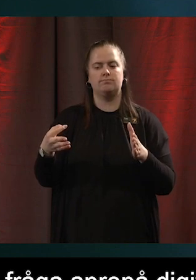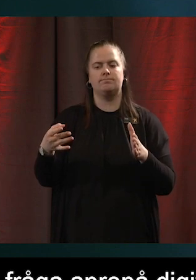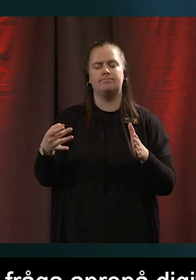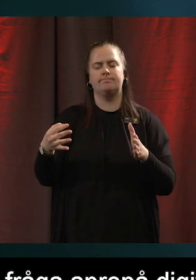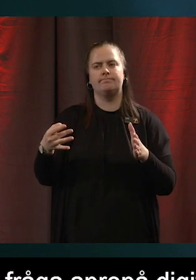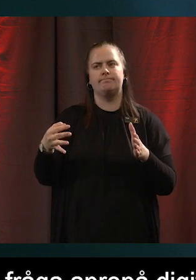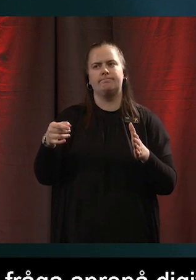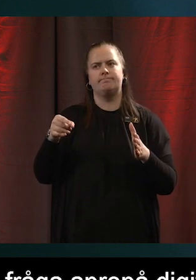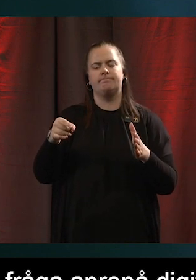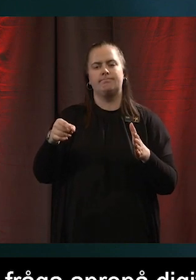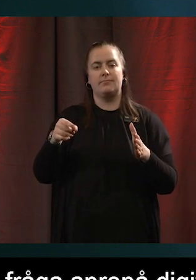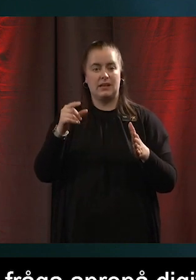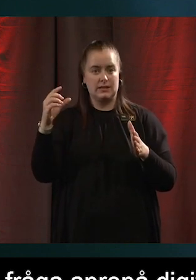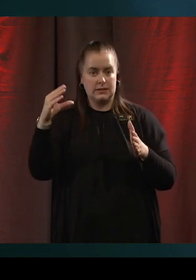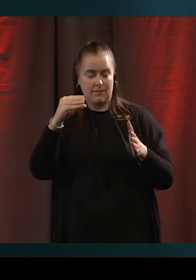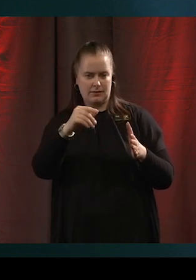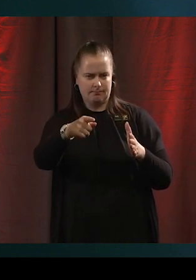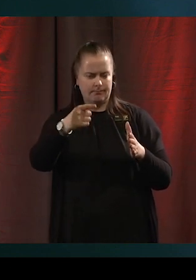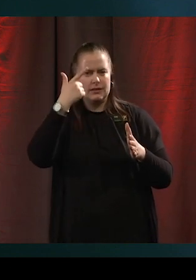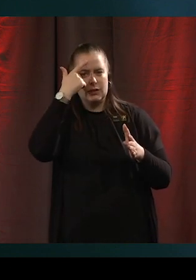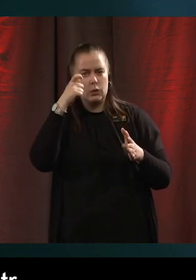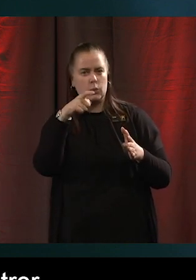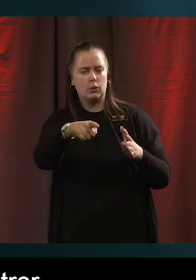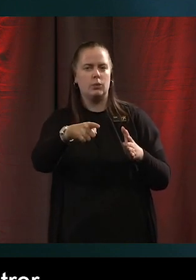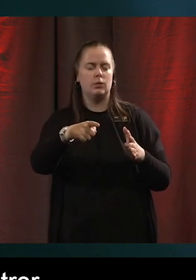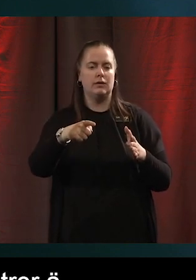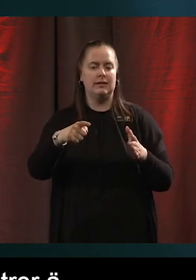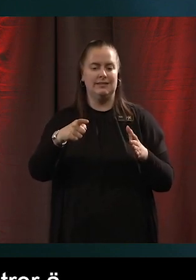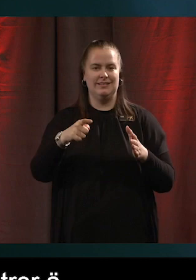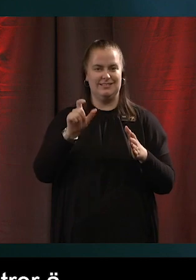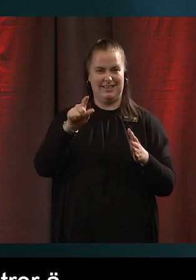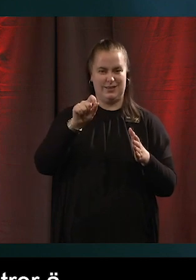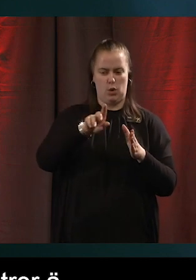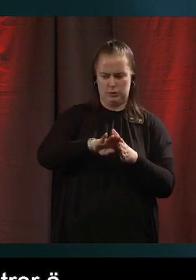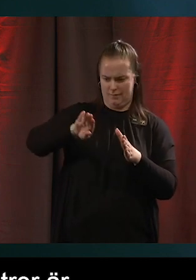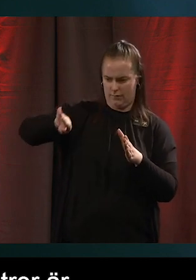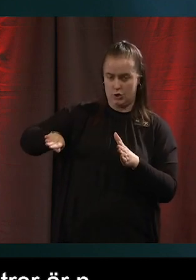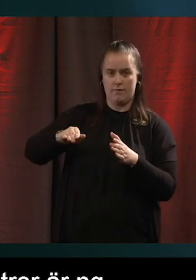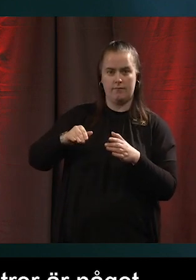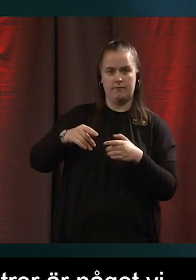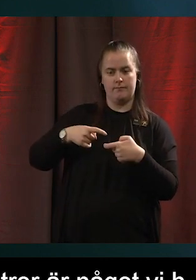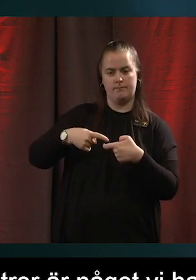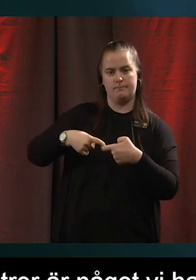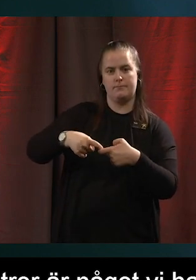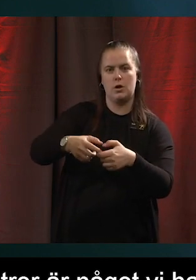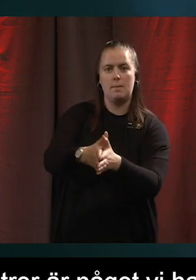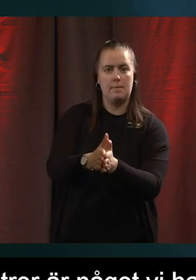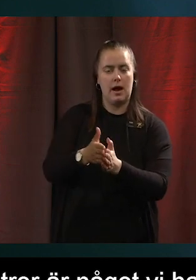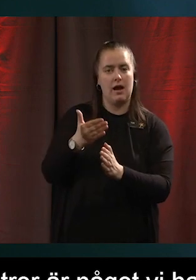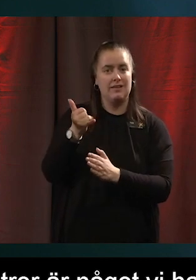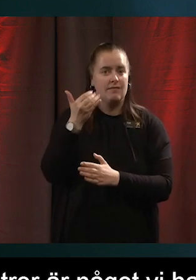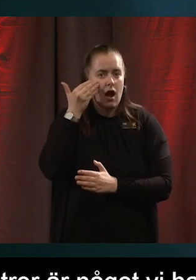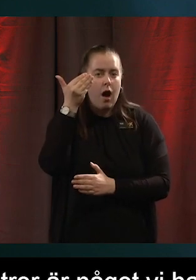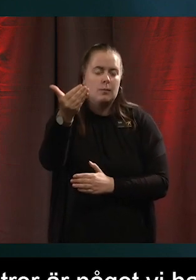som Stefan tror du att det är någonting som vi kommer att ha med oss i framtiden. Vad är din spaning i den här